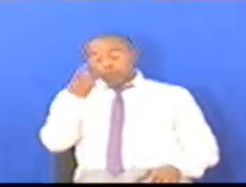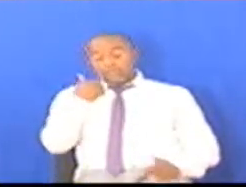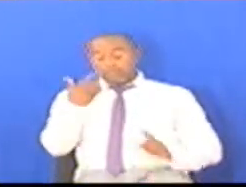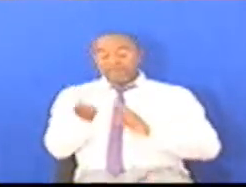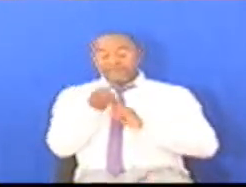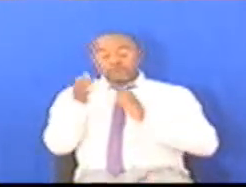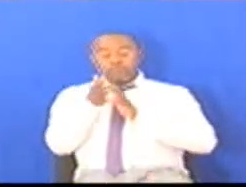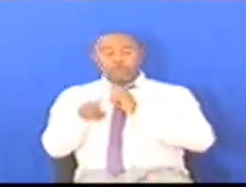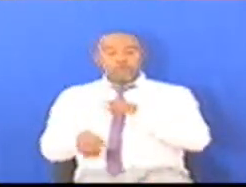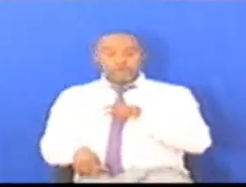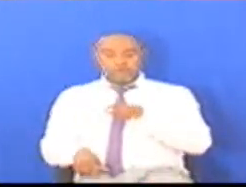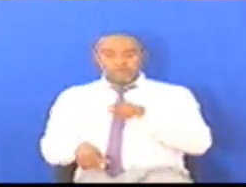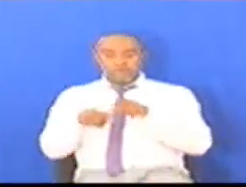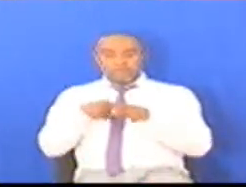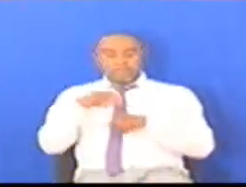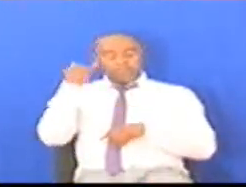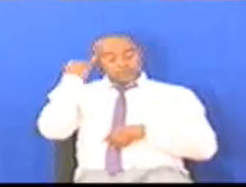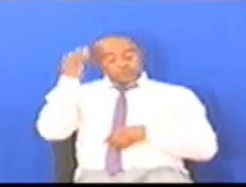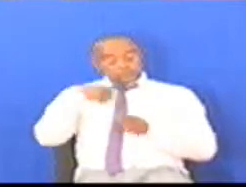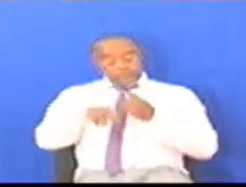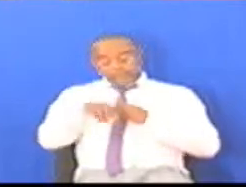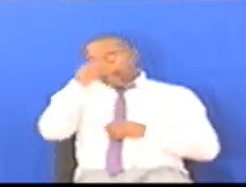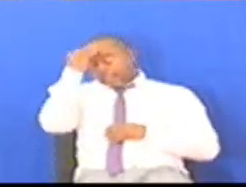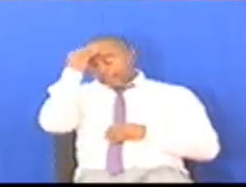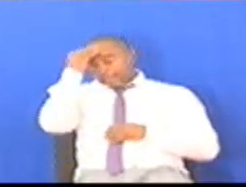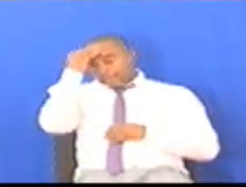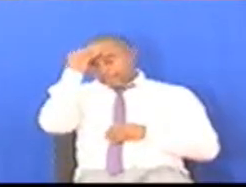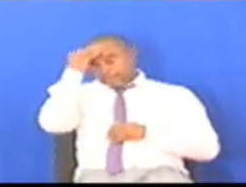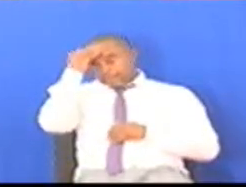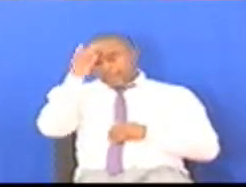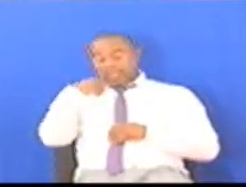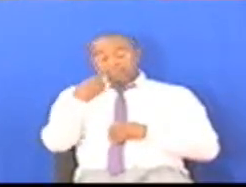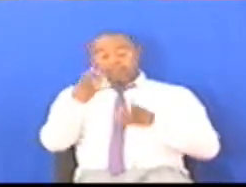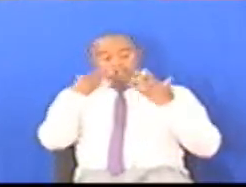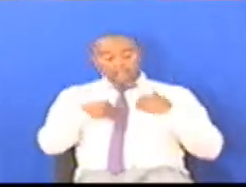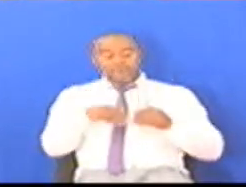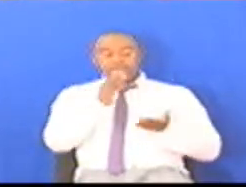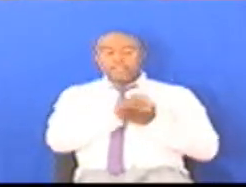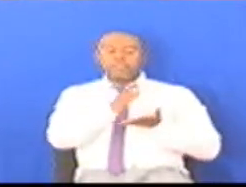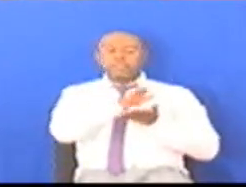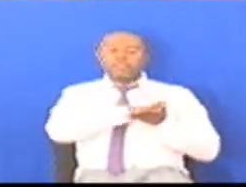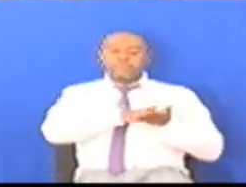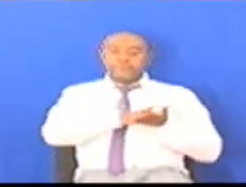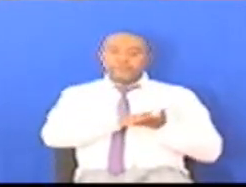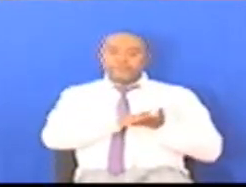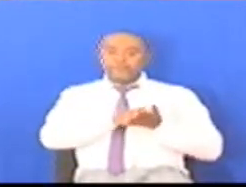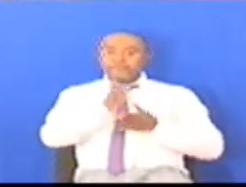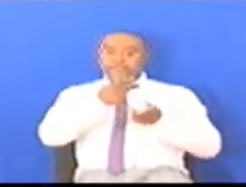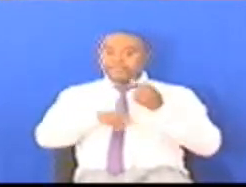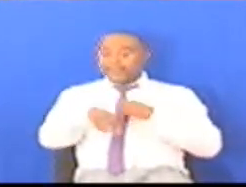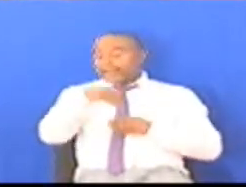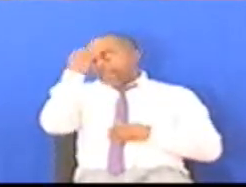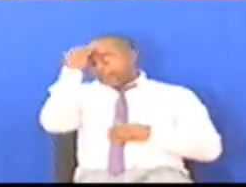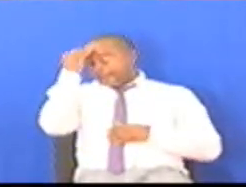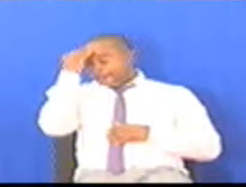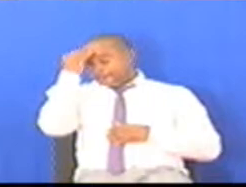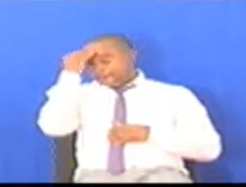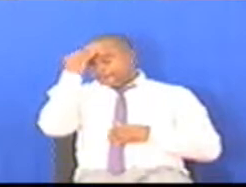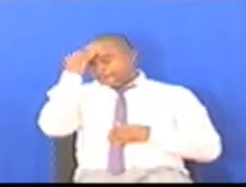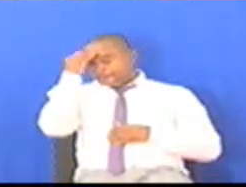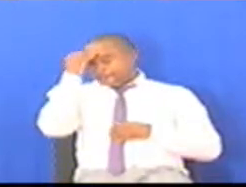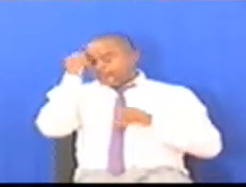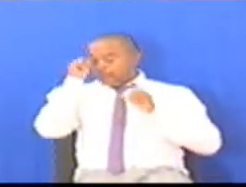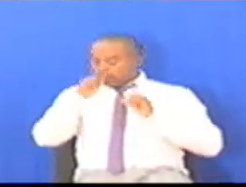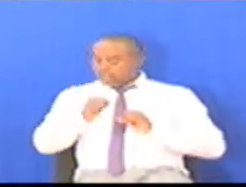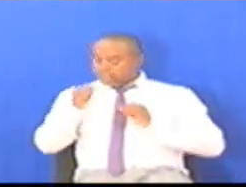Sana Ushauri Wangu Kwenye Elimu Kama Nivose Mafia Ni haki Yamsing Ninacho Kuomba Kwenye Elimu Weke Zeni